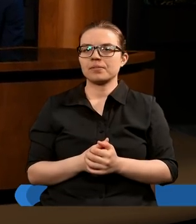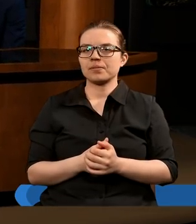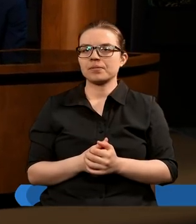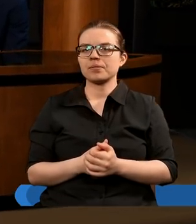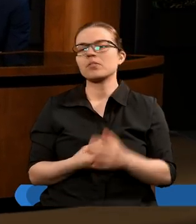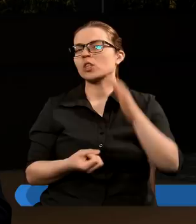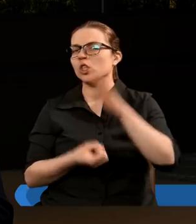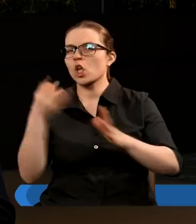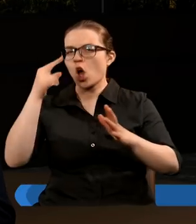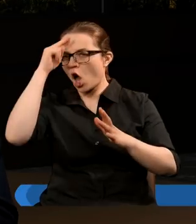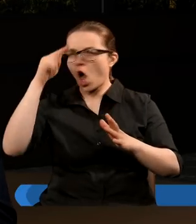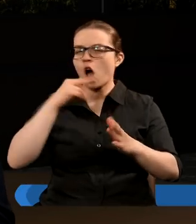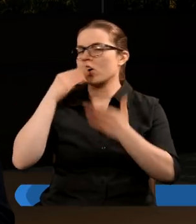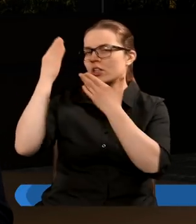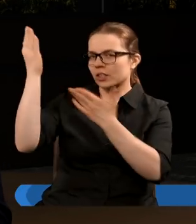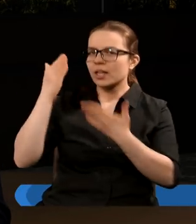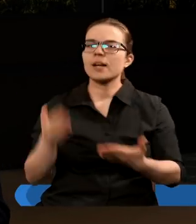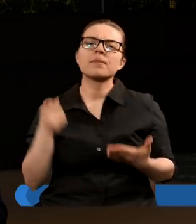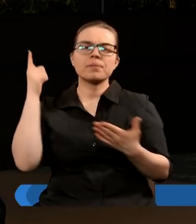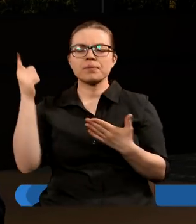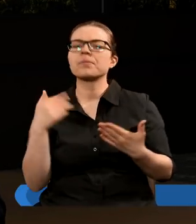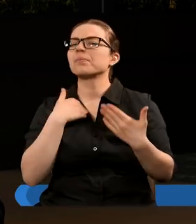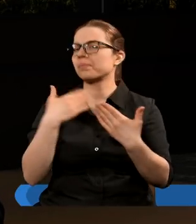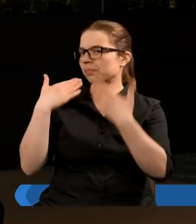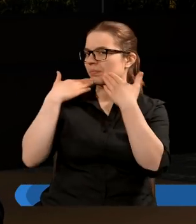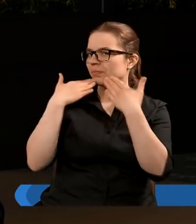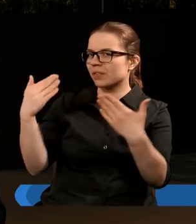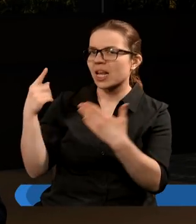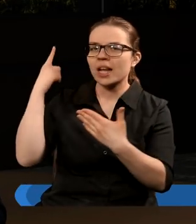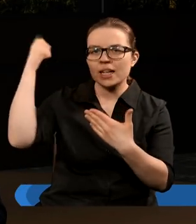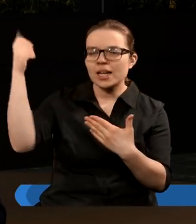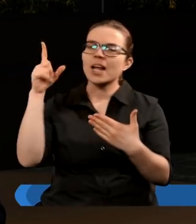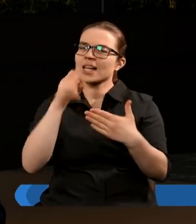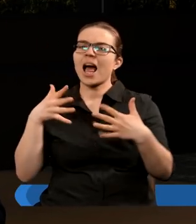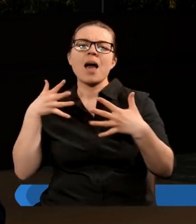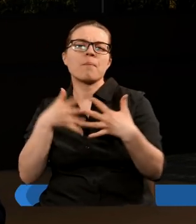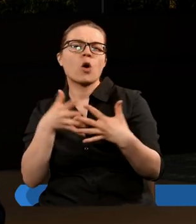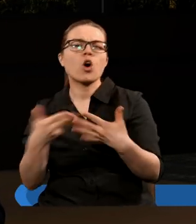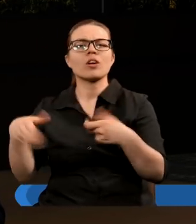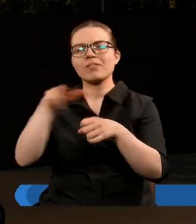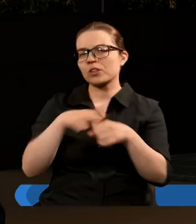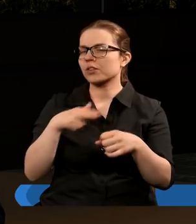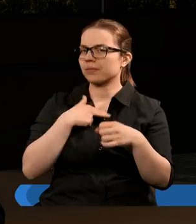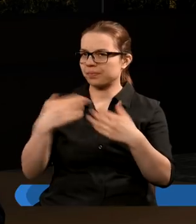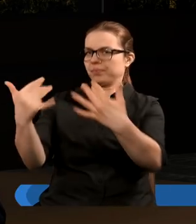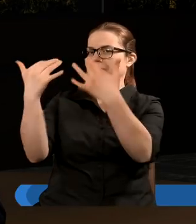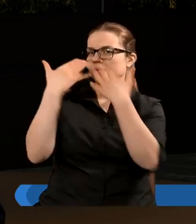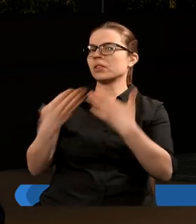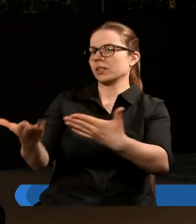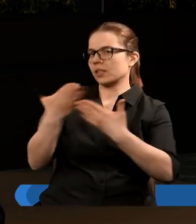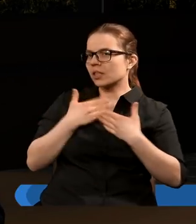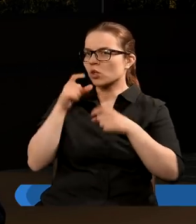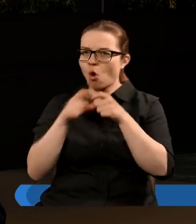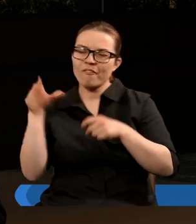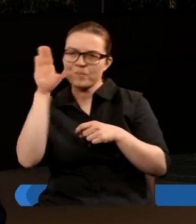Drogi Ojcze, my jesteśmy bardzo Ci wdzięczni za te proroctwa, które umieściłeś w Słowie